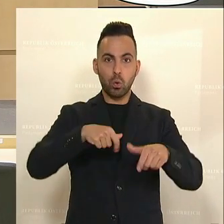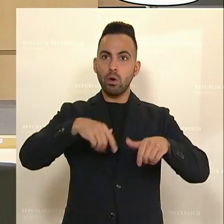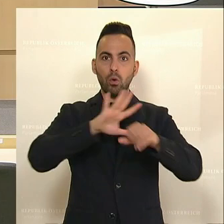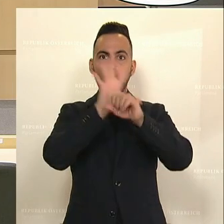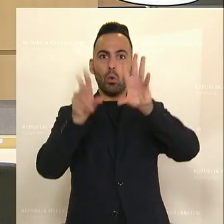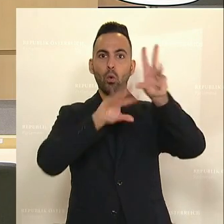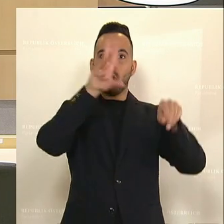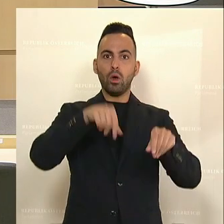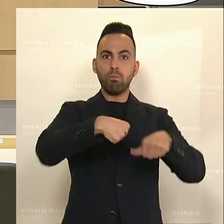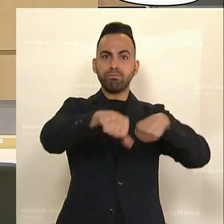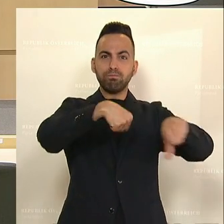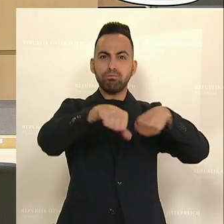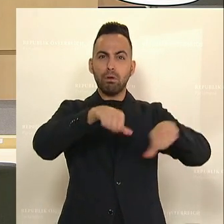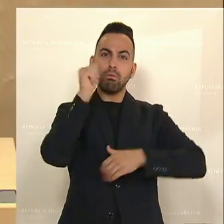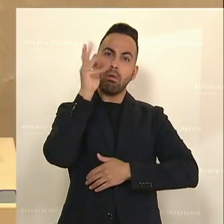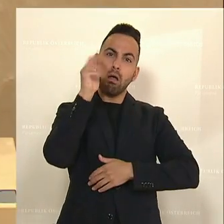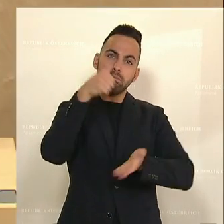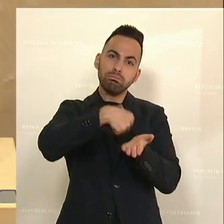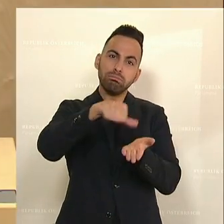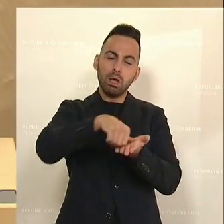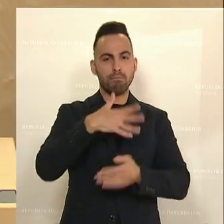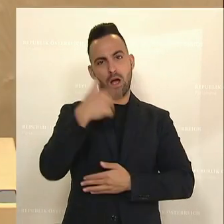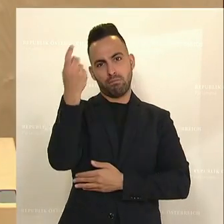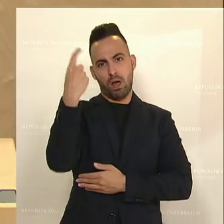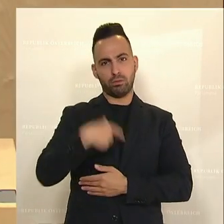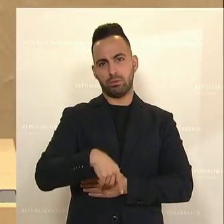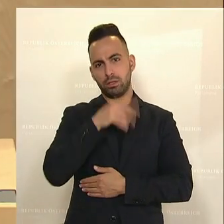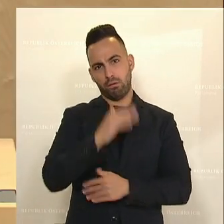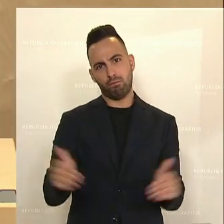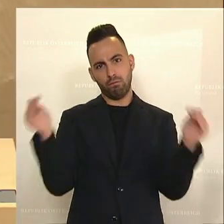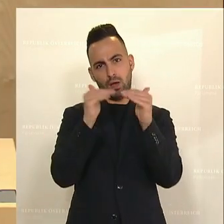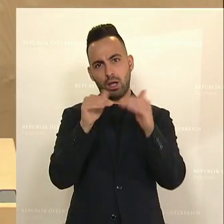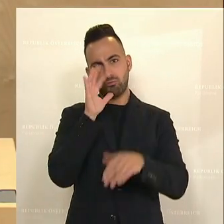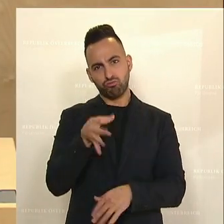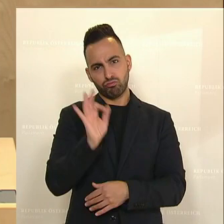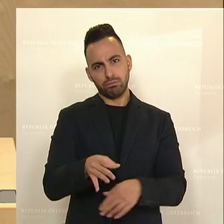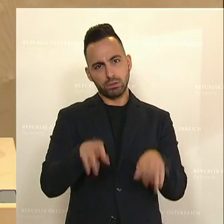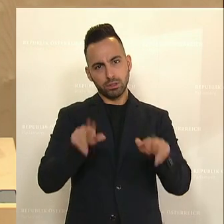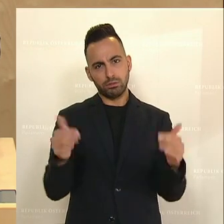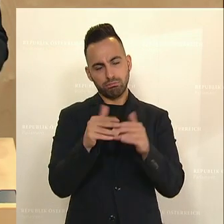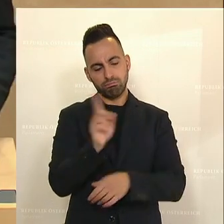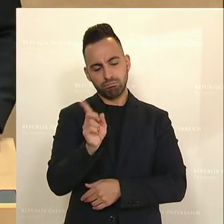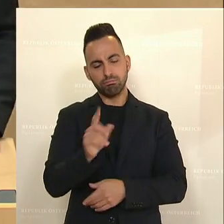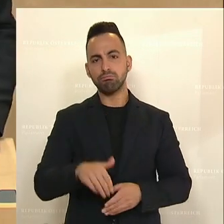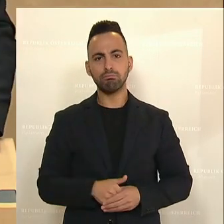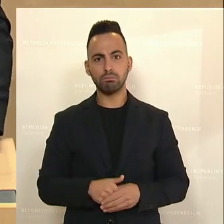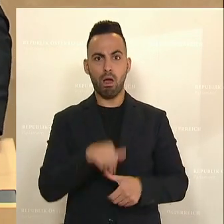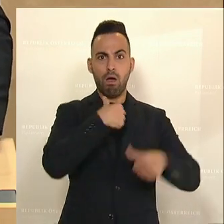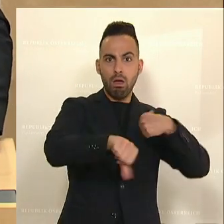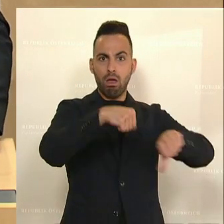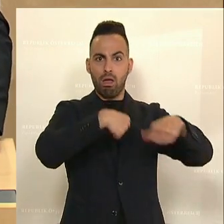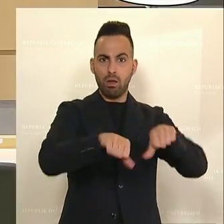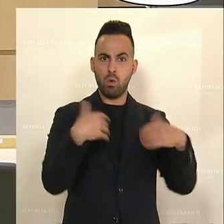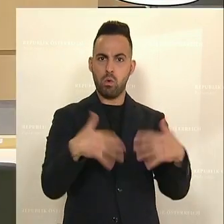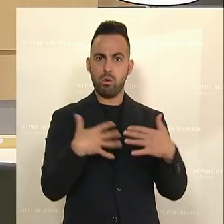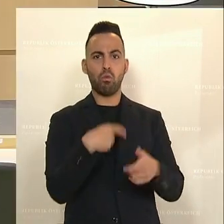ausgegeben werden. Ich finde, das ist nicht angemessen und das ist unfair und das ist unrichtig. Und Herr Bundeskanzler, diese Art der